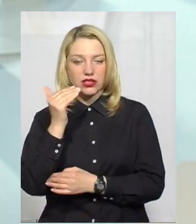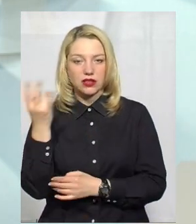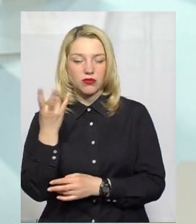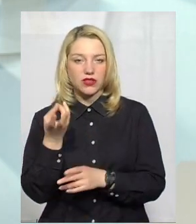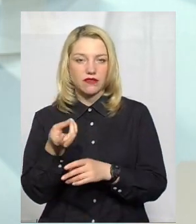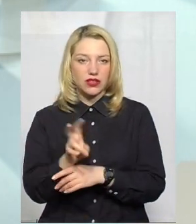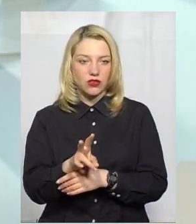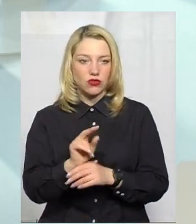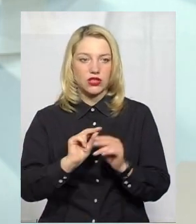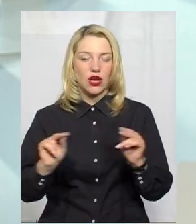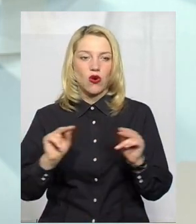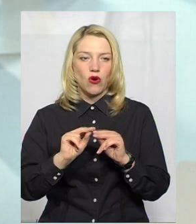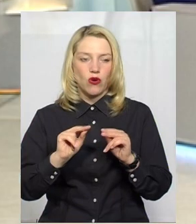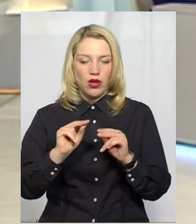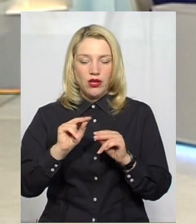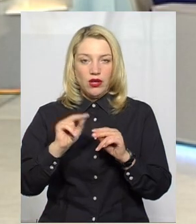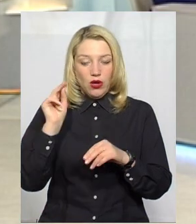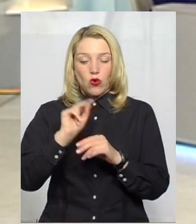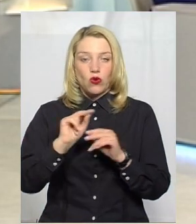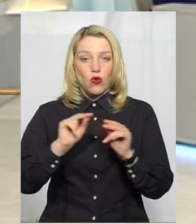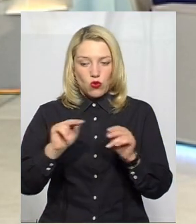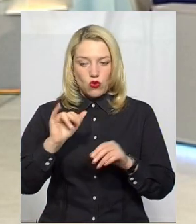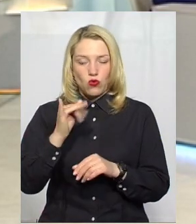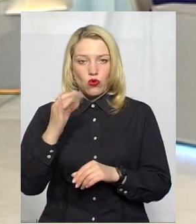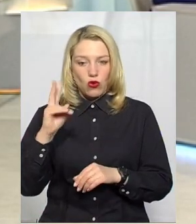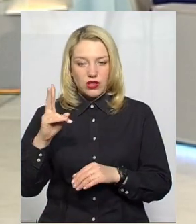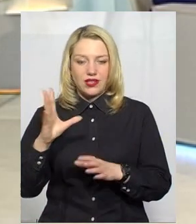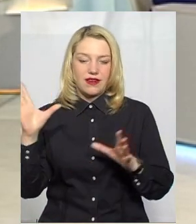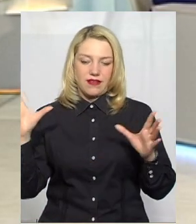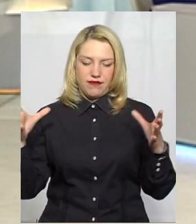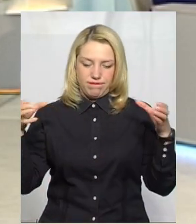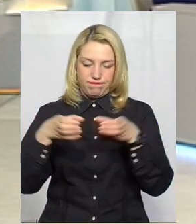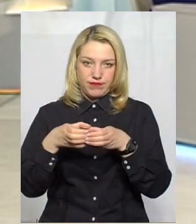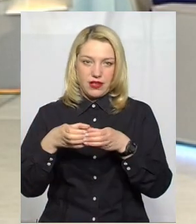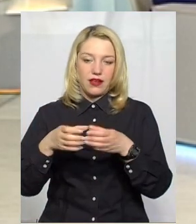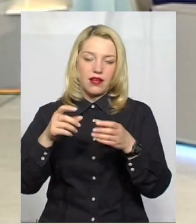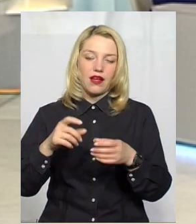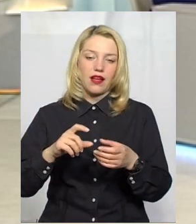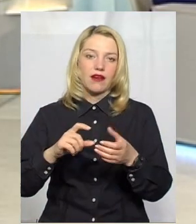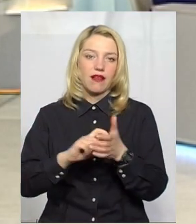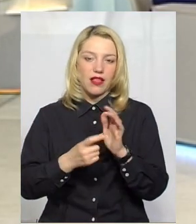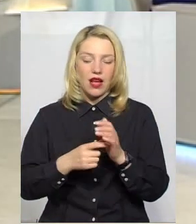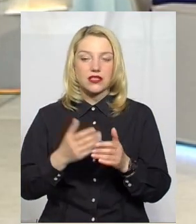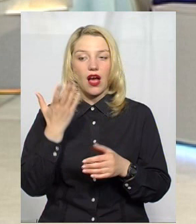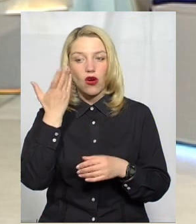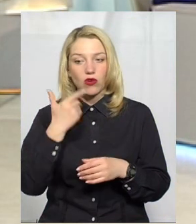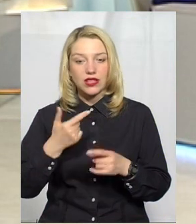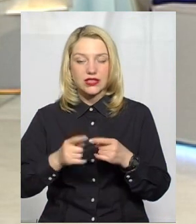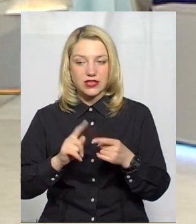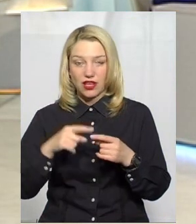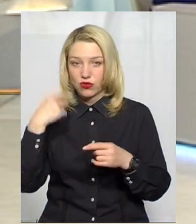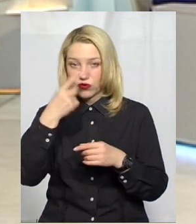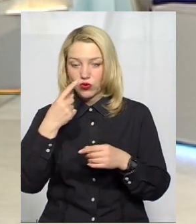відвідувати уроки зі всім своїм класом, і коли це стаціонарне навчання, біля неї є асистент вчителя, який